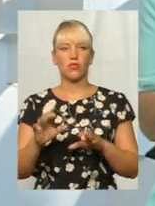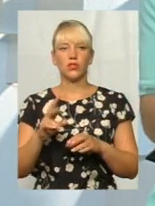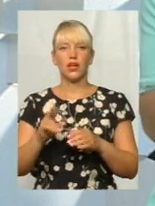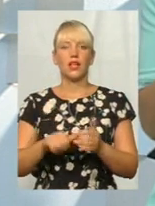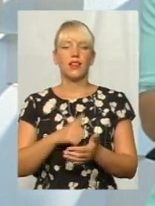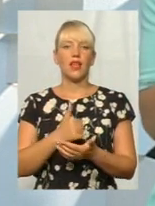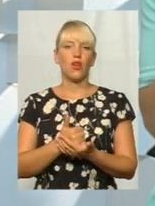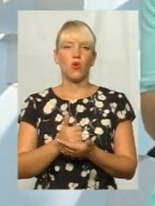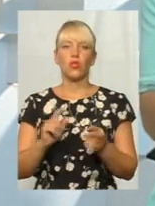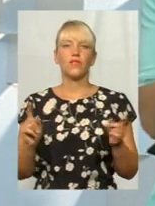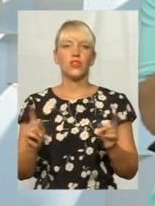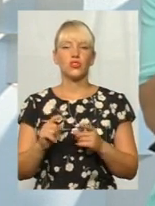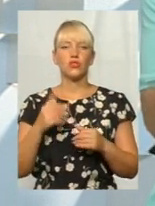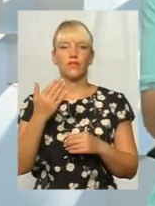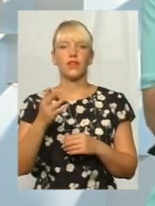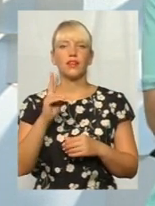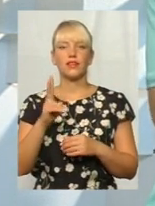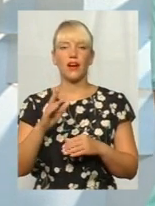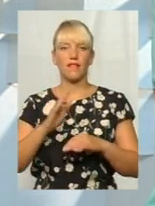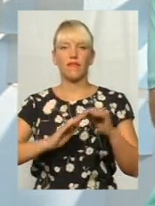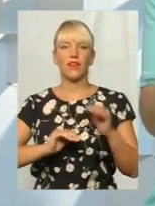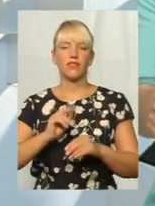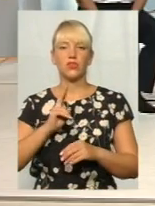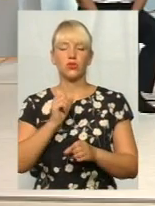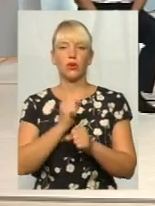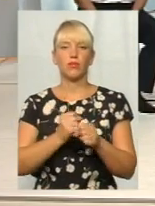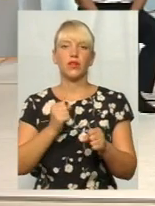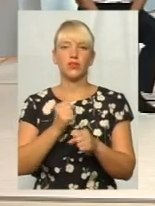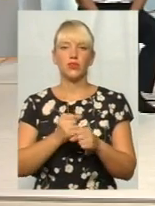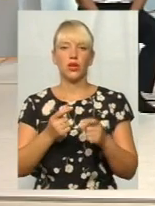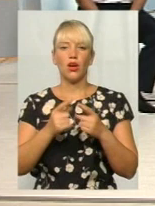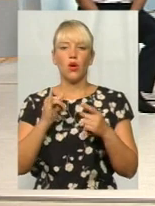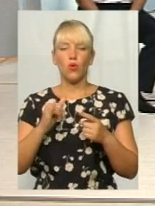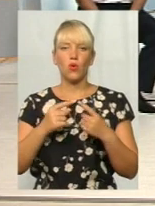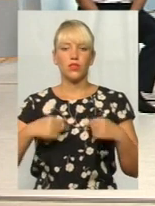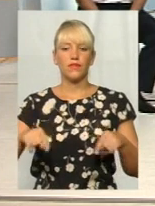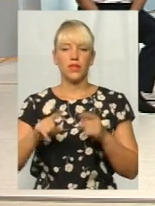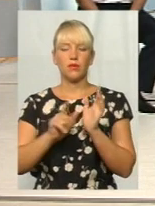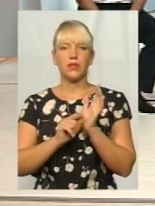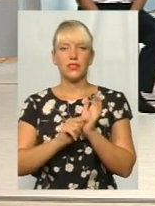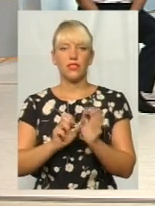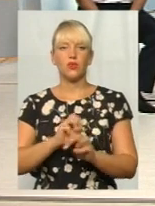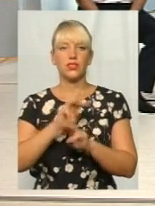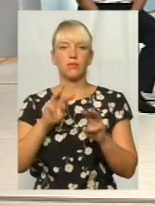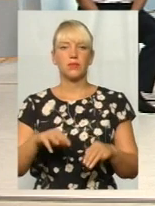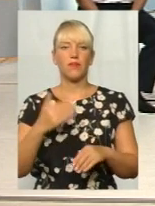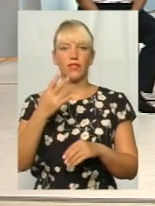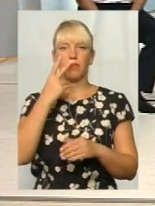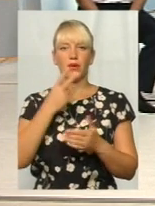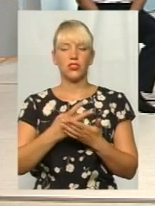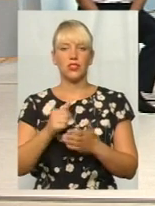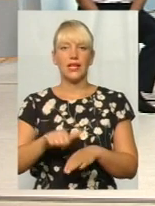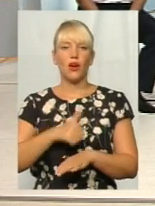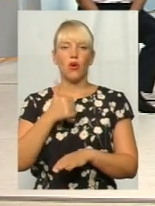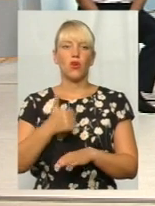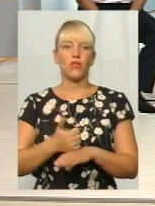найголовніше, що ви, як фахівець, який працює в сфері пенсійного забезпечення, бачите? Саме головне, і,